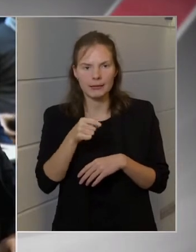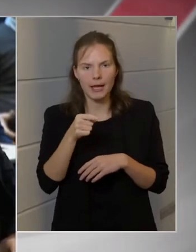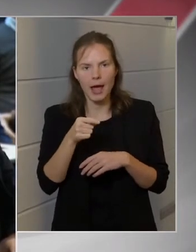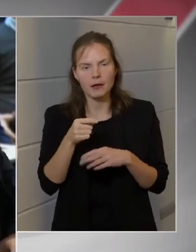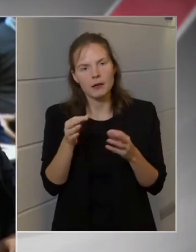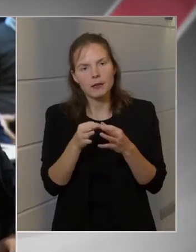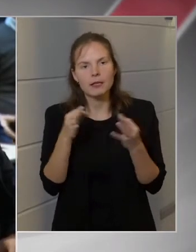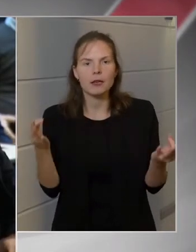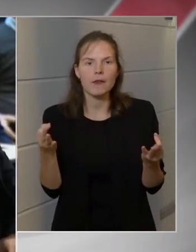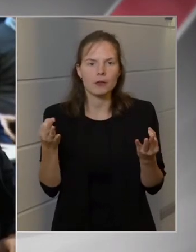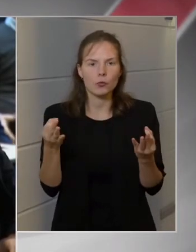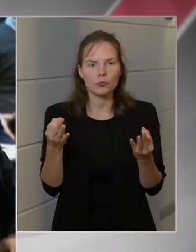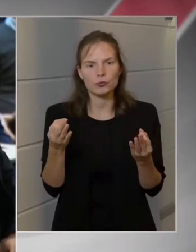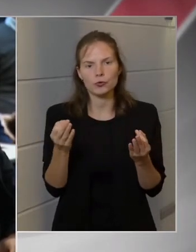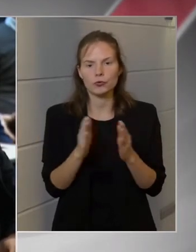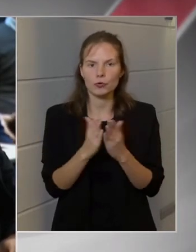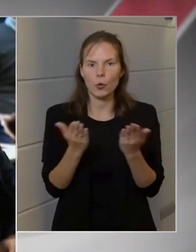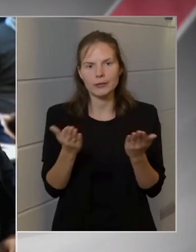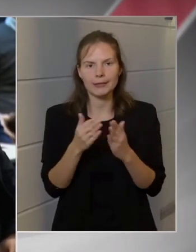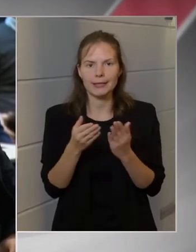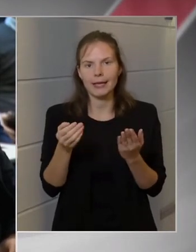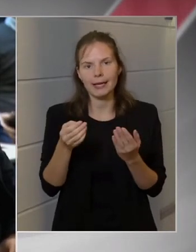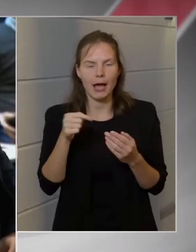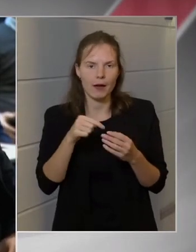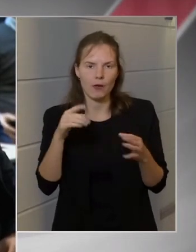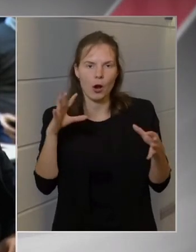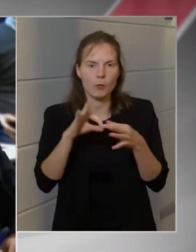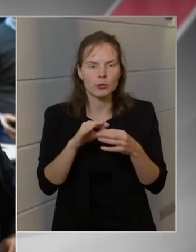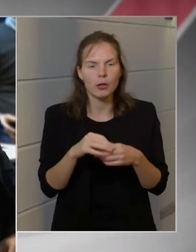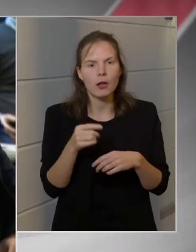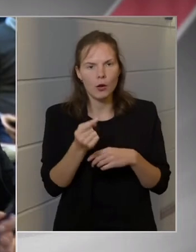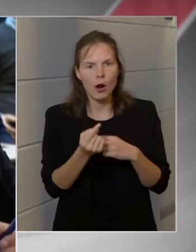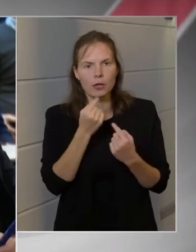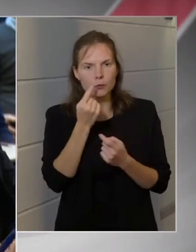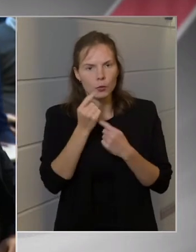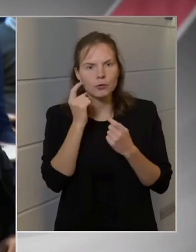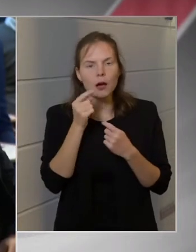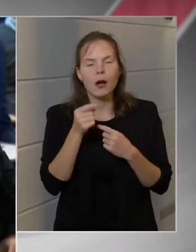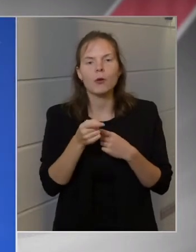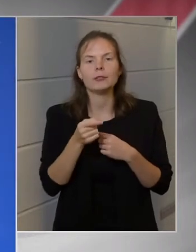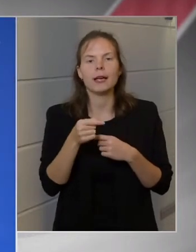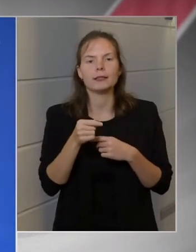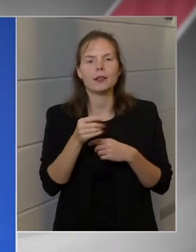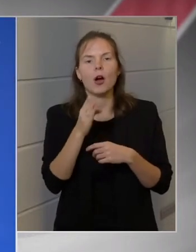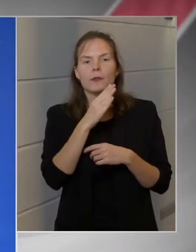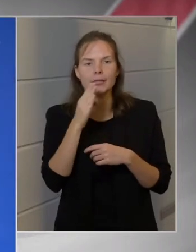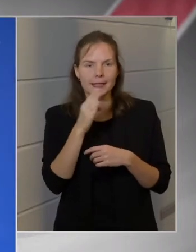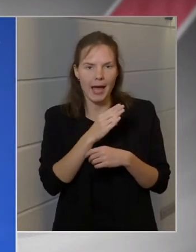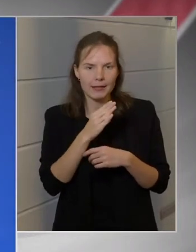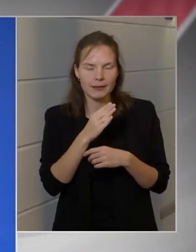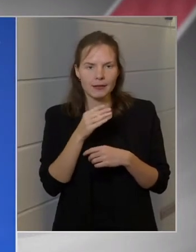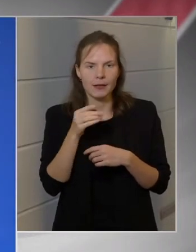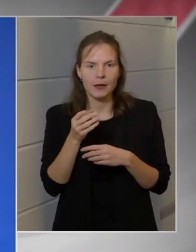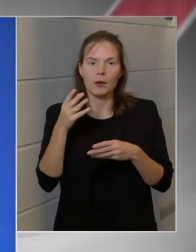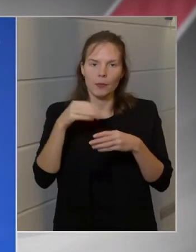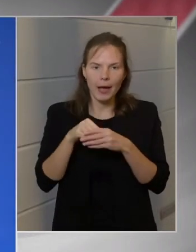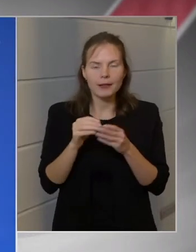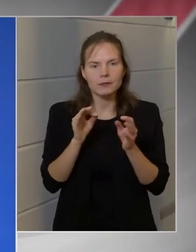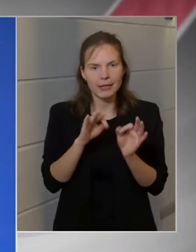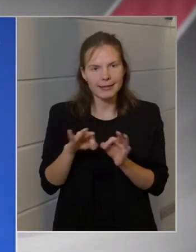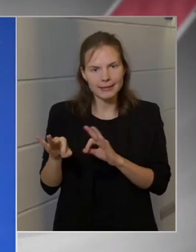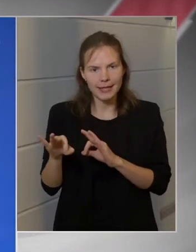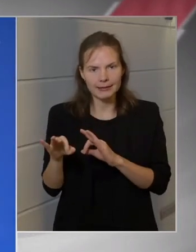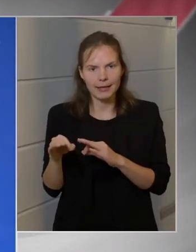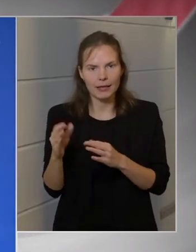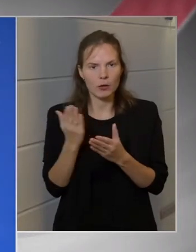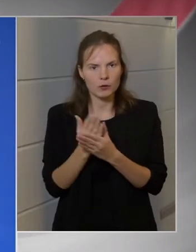nyilvánosságrózott dossziét illetően hangzott el, hogy ő azt állított, hogy ezt a Fidesztől, hogy a Fideszben készítették ezt